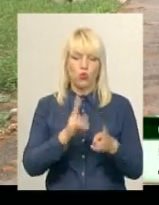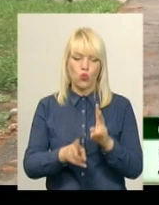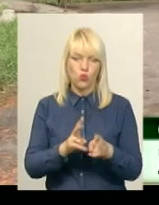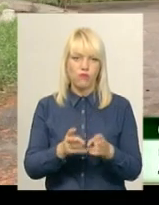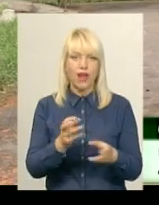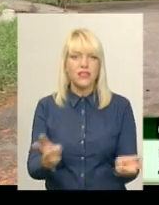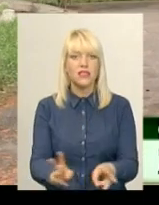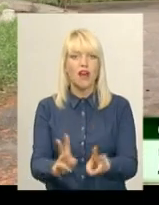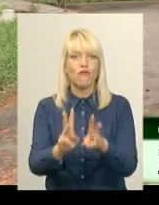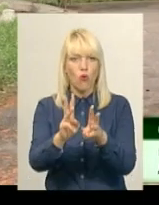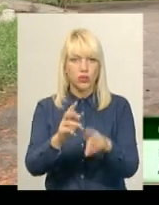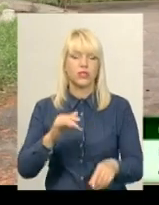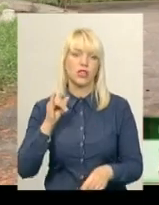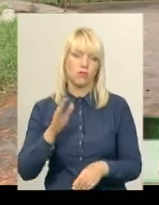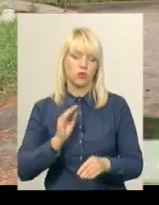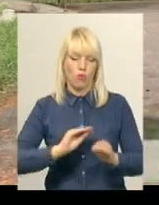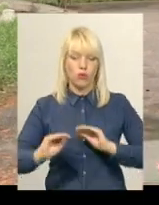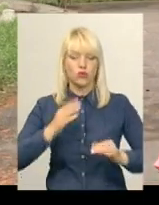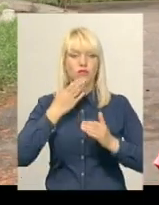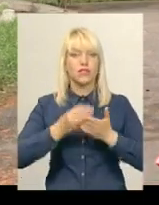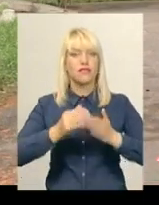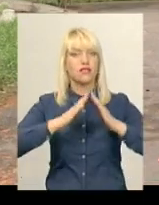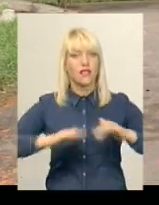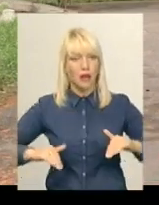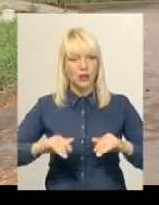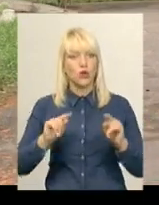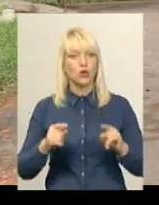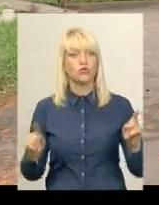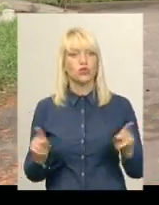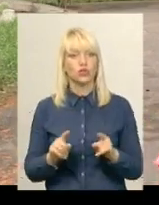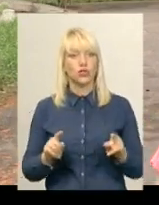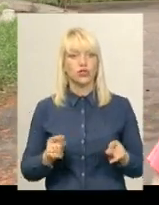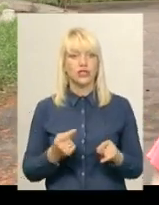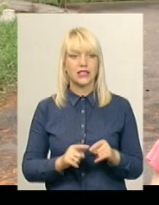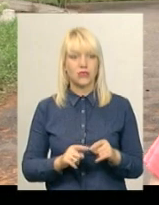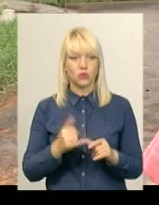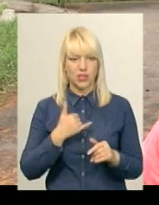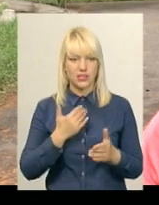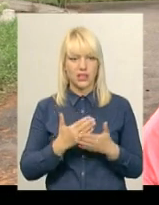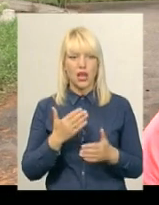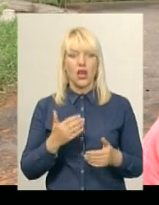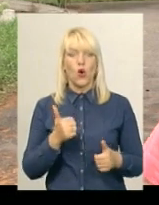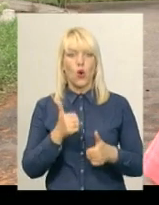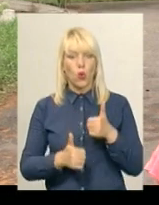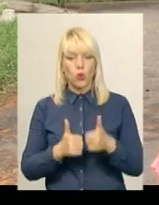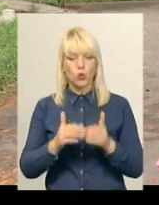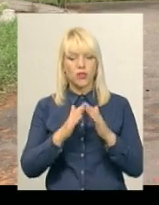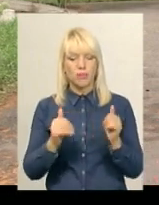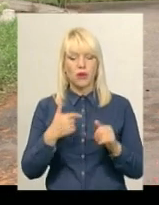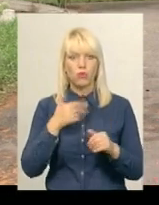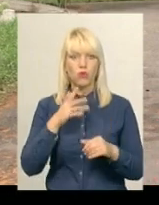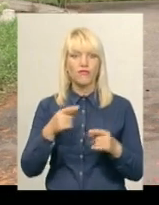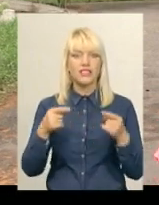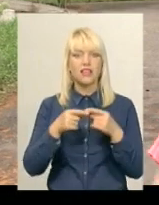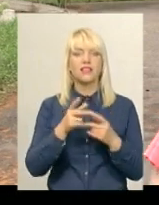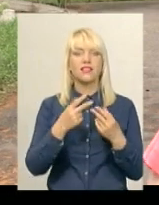вогнищах. Повинні облаштувати свій табір, тому що в нас є конкурс таборування, визначаємо найкращий